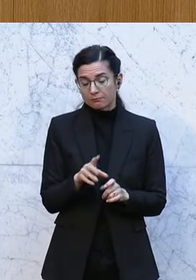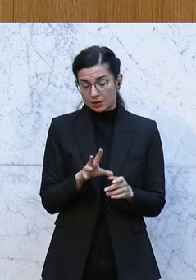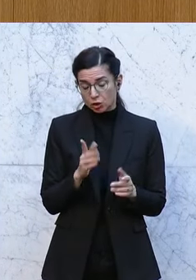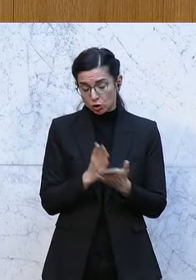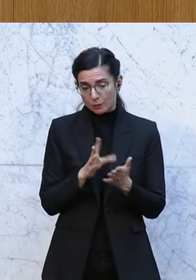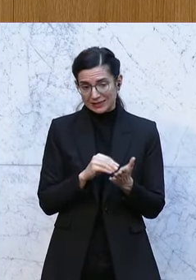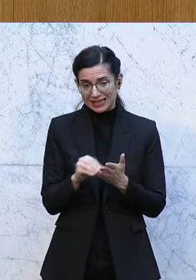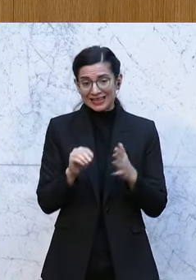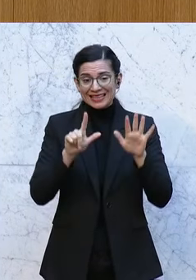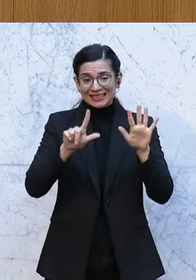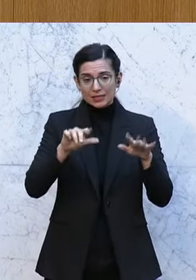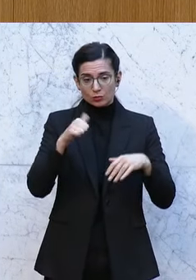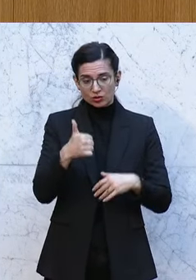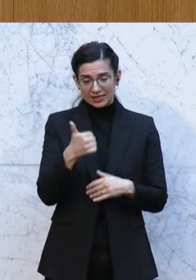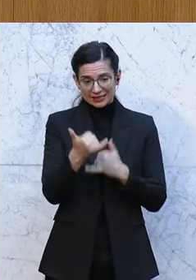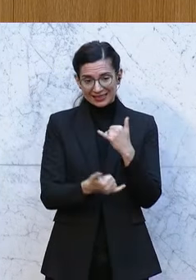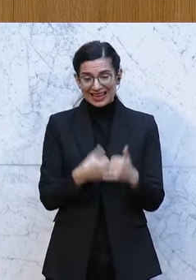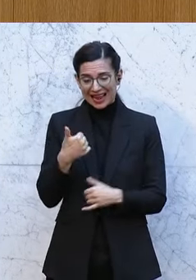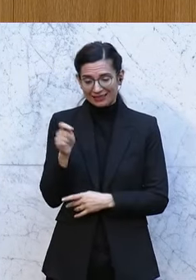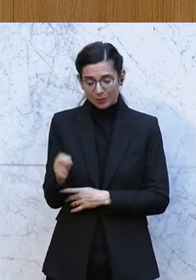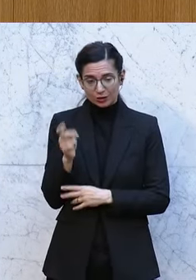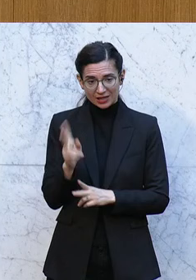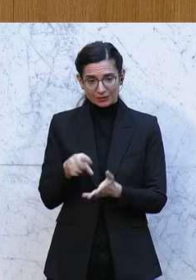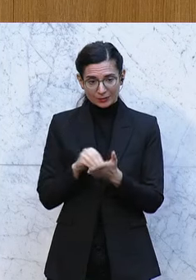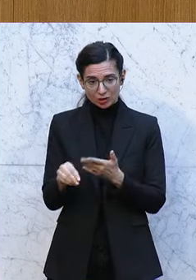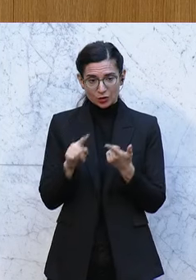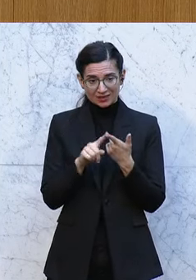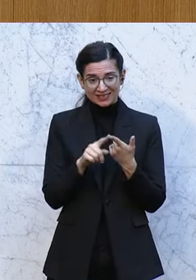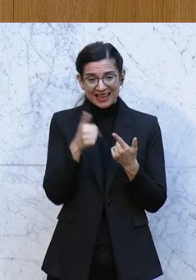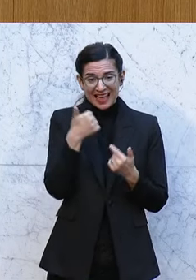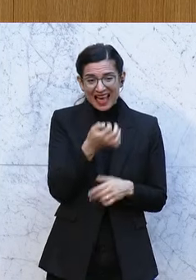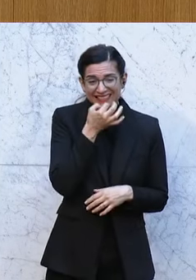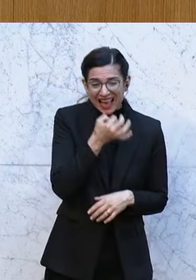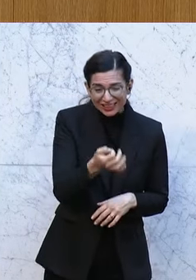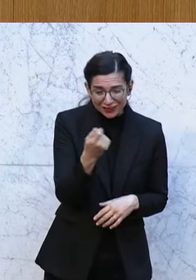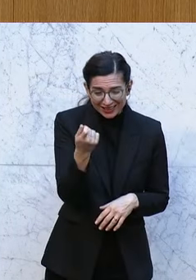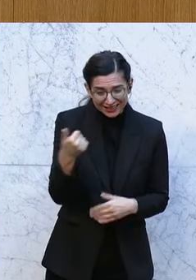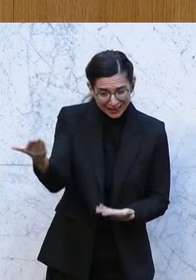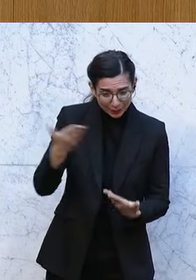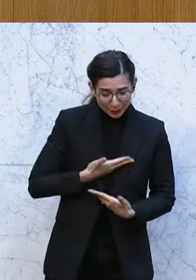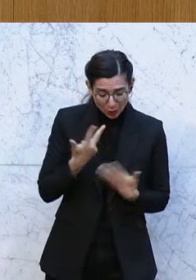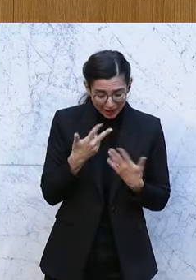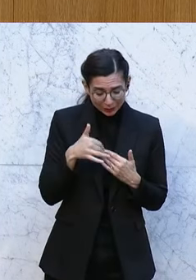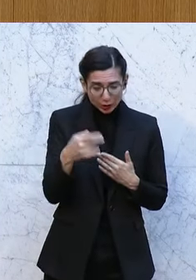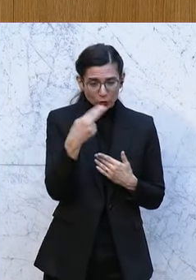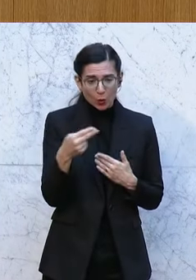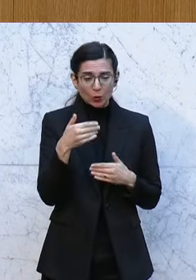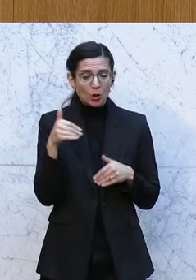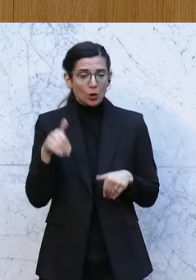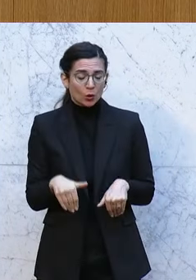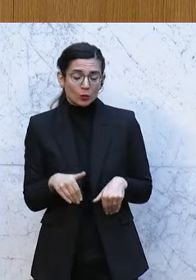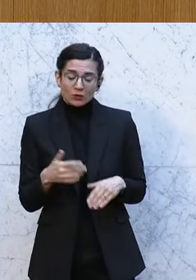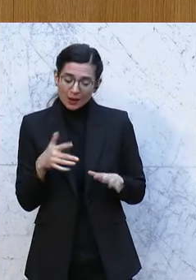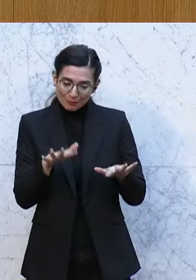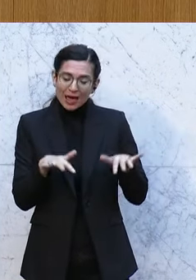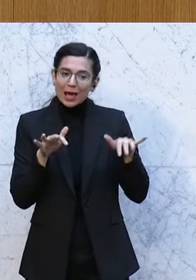67 Jahre einen Abgeordneten bezahlen und durch eine einzige Anfrage ist dieses Geld reingekommen. Muss man sich auch nicht dafür genieren, dass